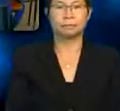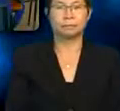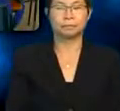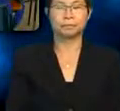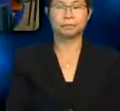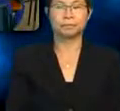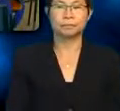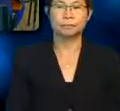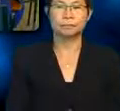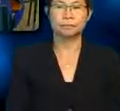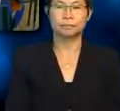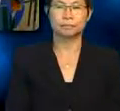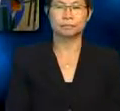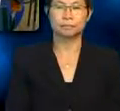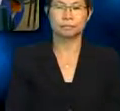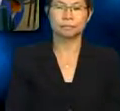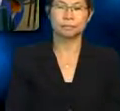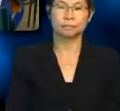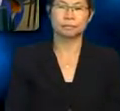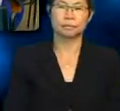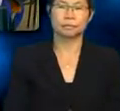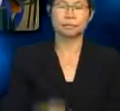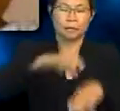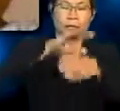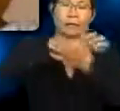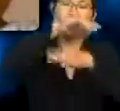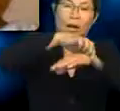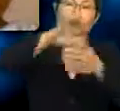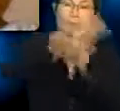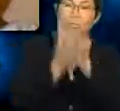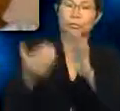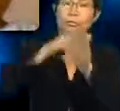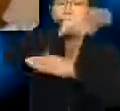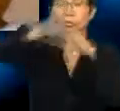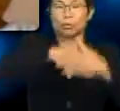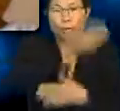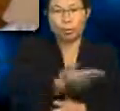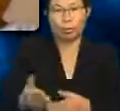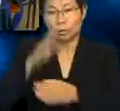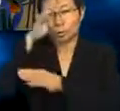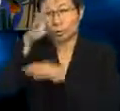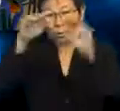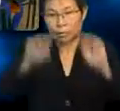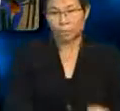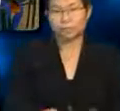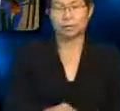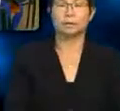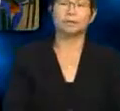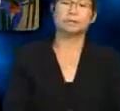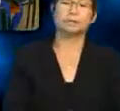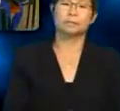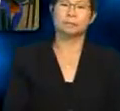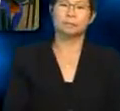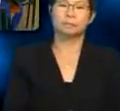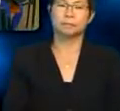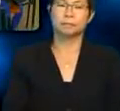Ya, Amat. Alam semula jadi bermaksud semua benda bukan ciptaan manusia. Ya, bagus,